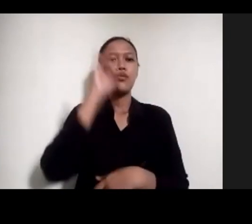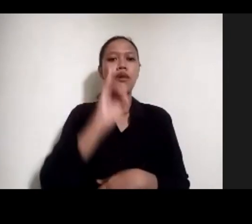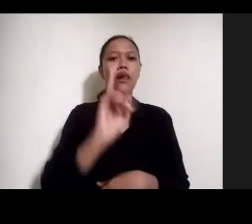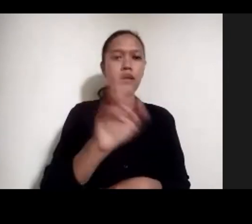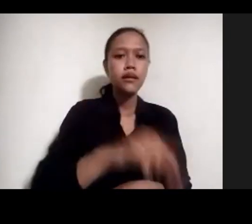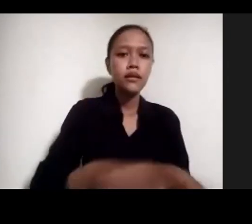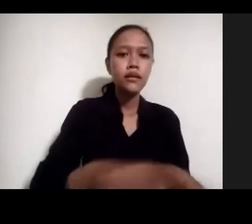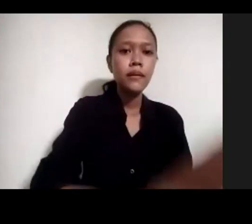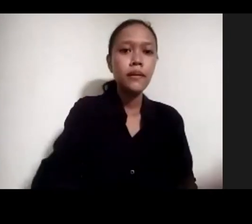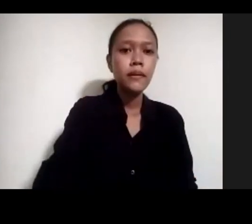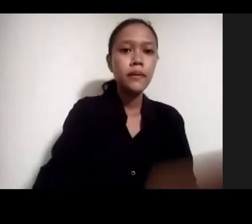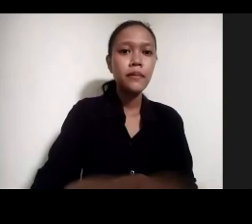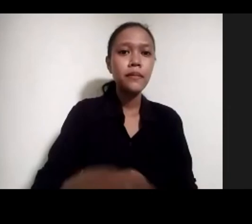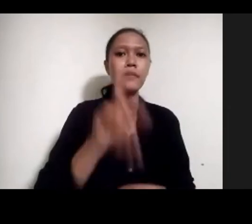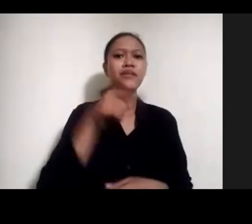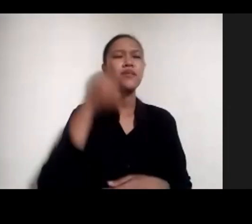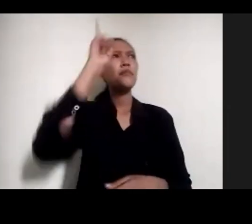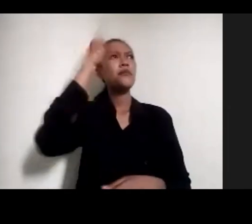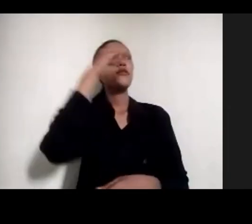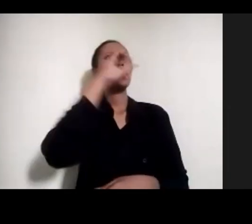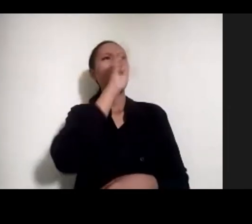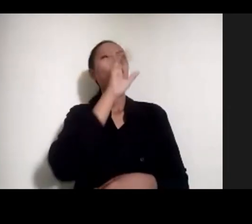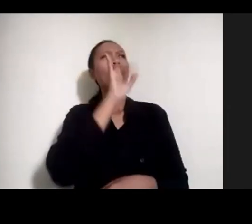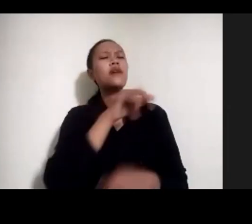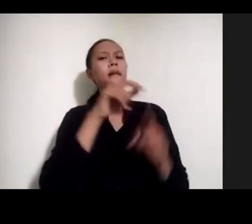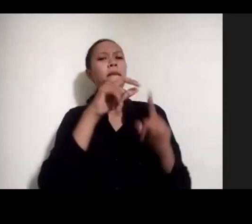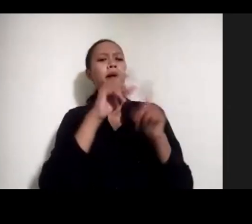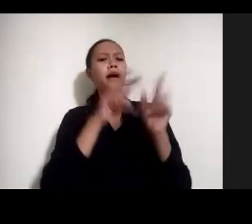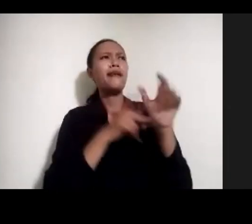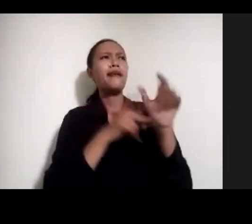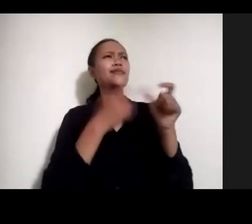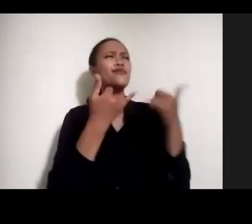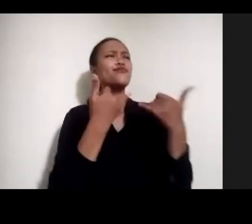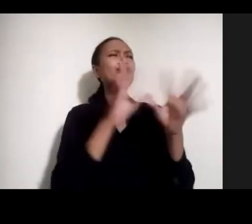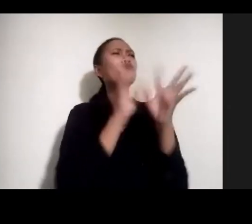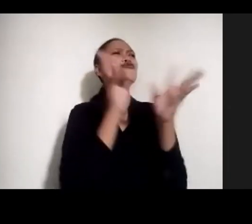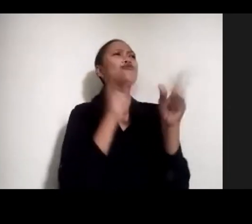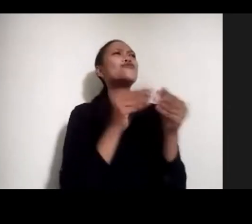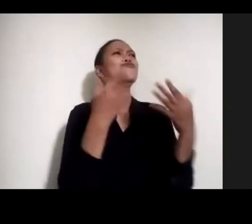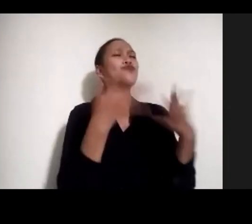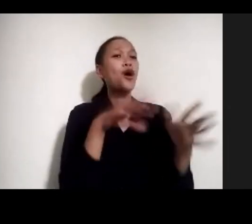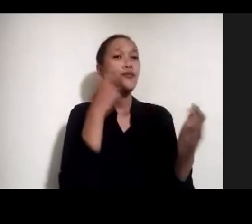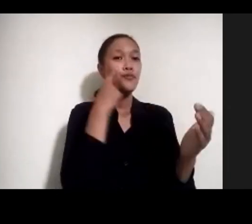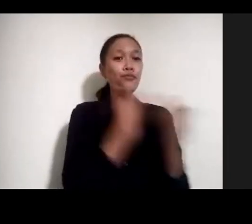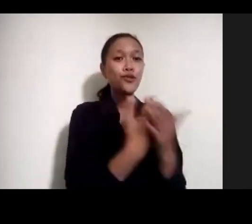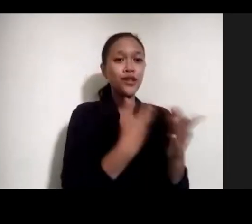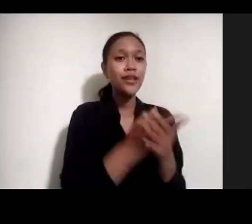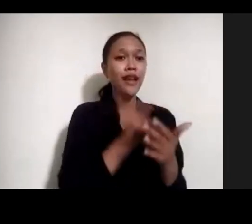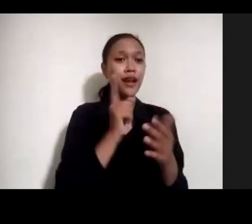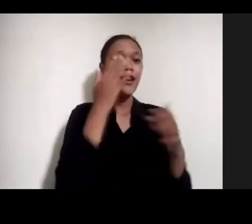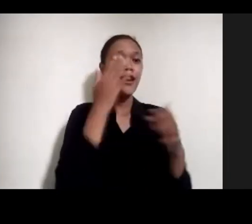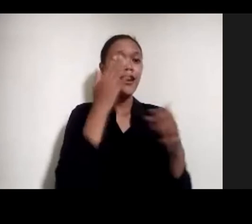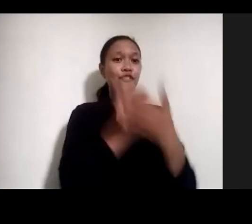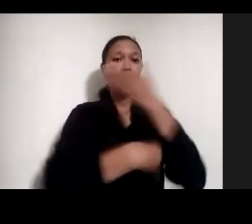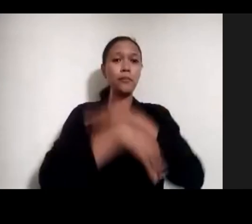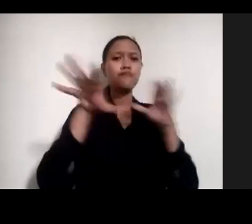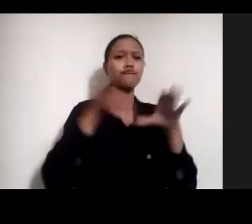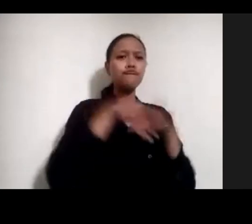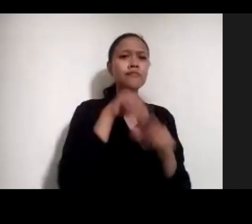dia akan bilang, oh nggak kok, PNS sekarang udah inklusif. Buktinya ada defable yang sudah kerja gini, gini, gini.